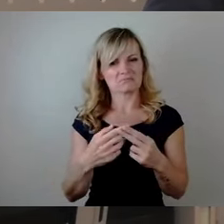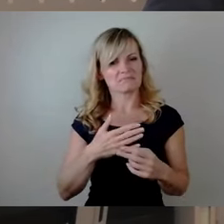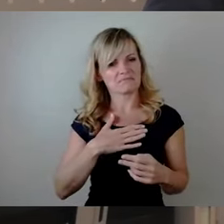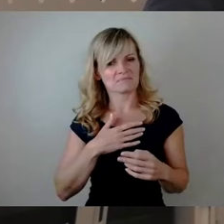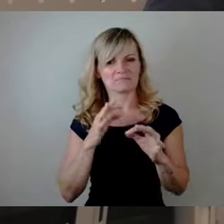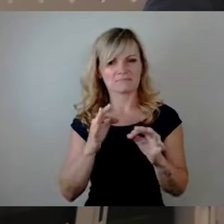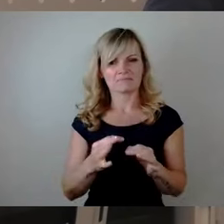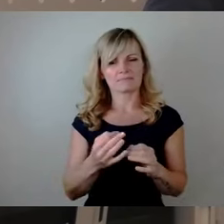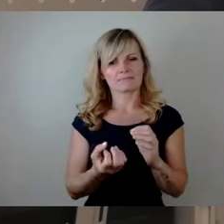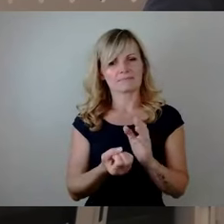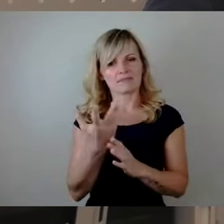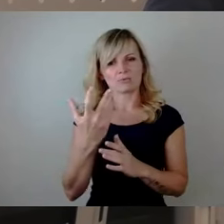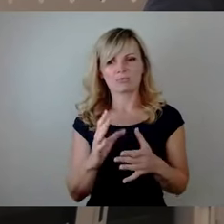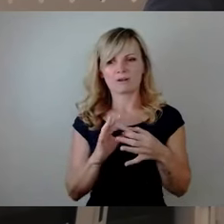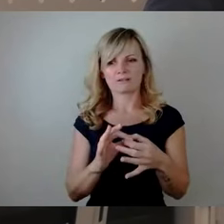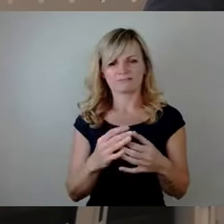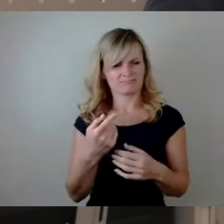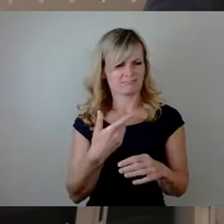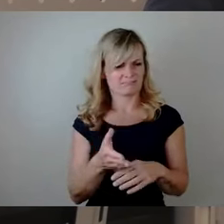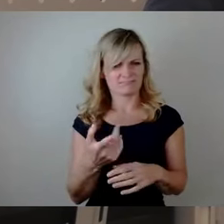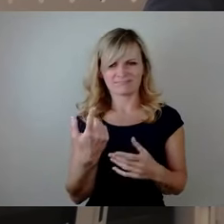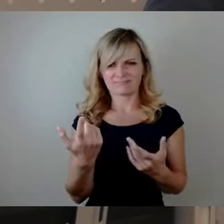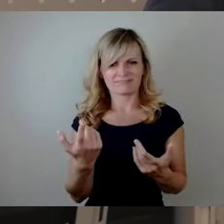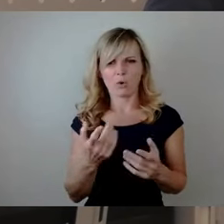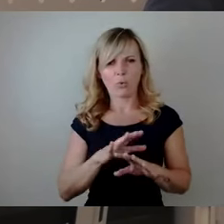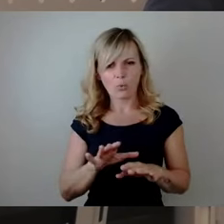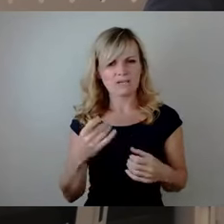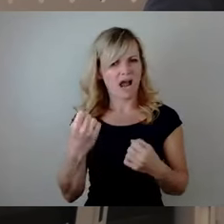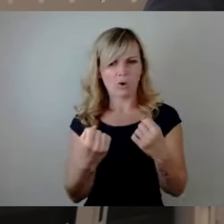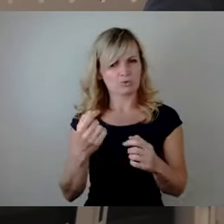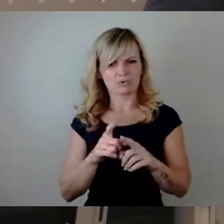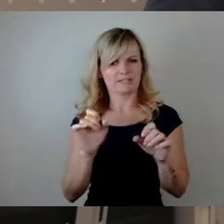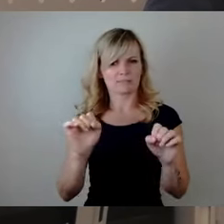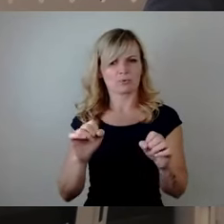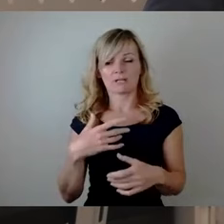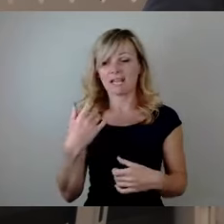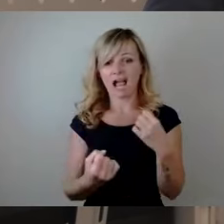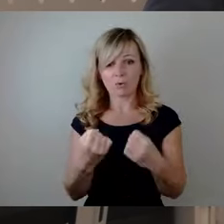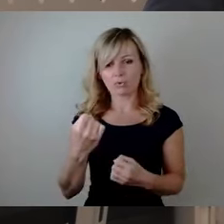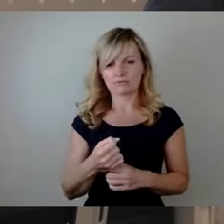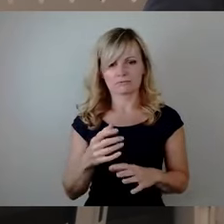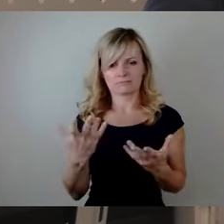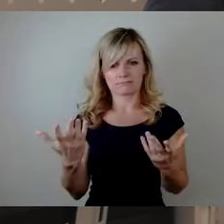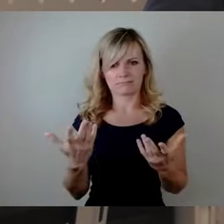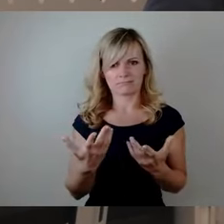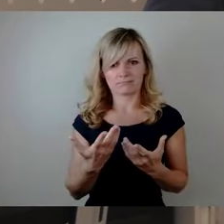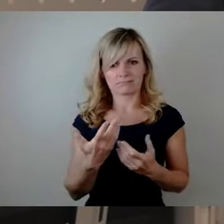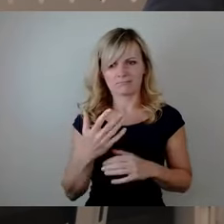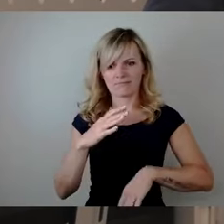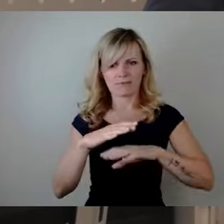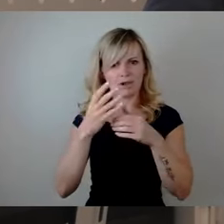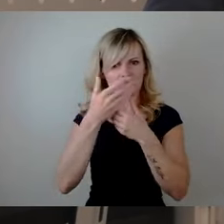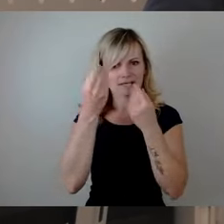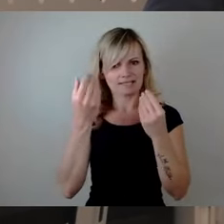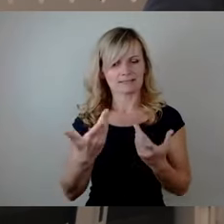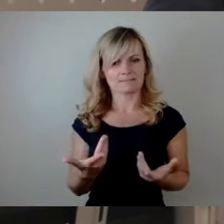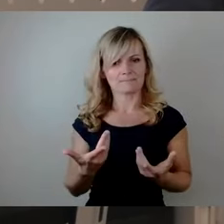weil es geht dort nicht ohne das Auto und es wurde ja bereits gesagt, das Auto wird hier komplett ausgelassen und es kann kein Mobilitätskonzept ohne eine